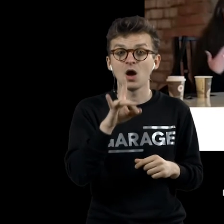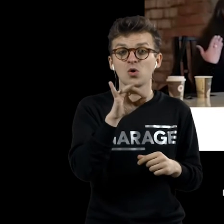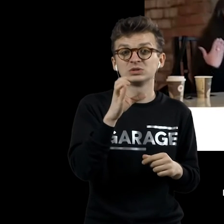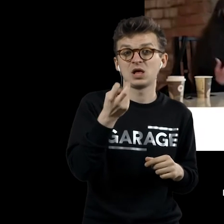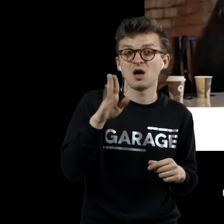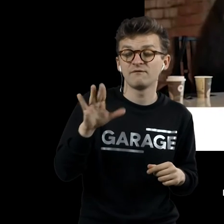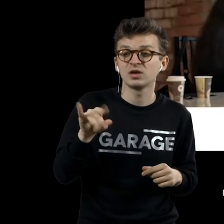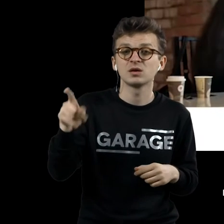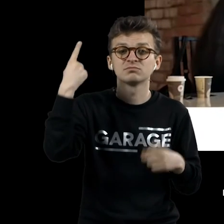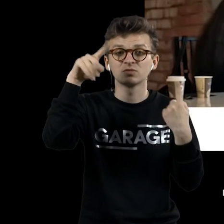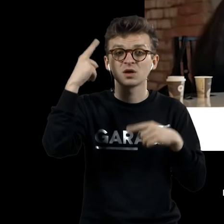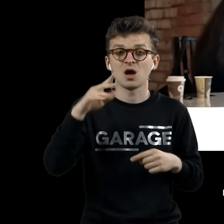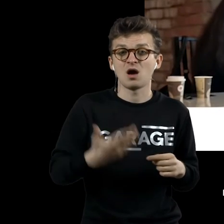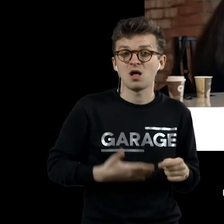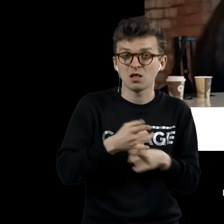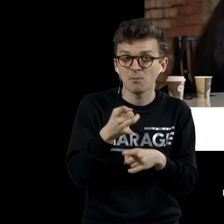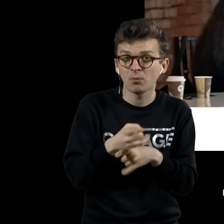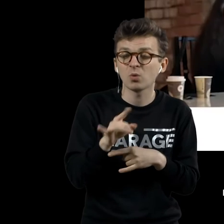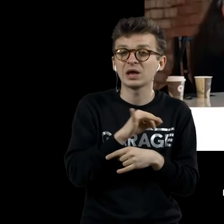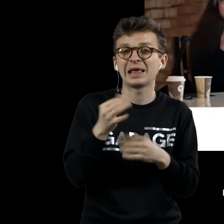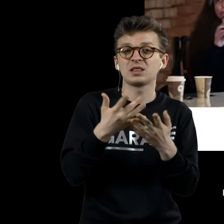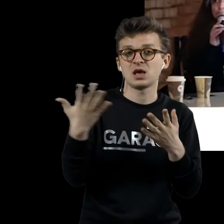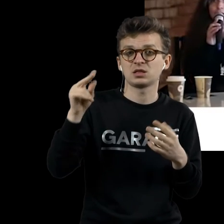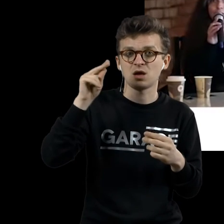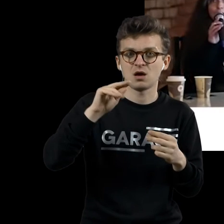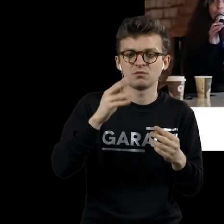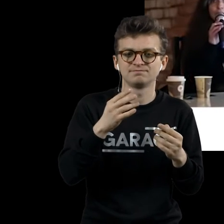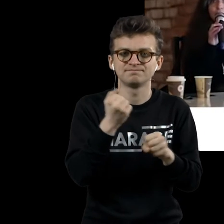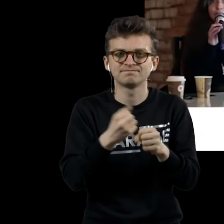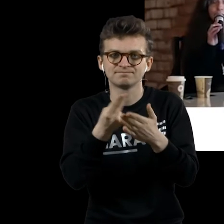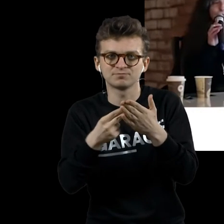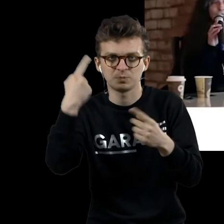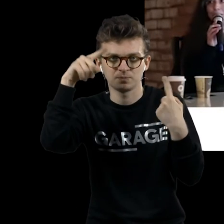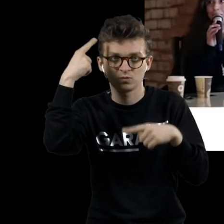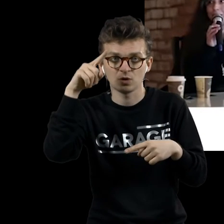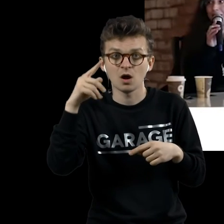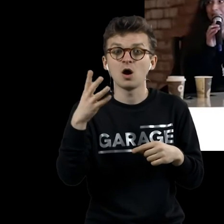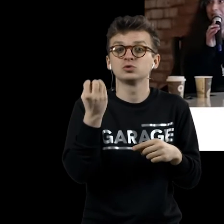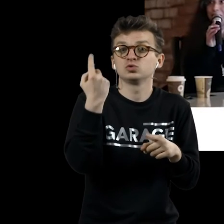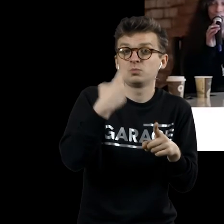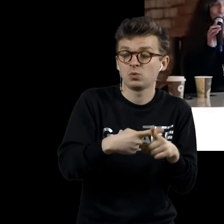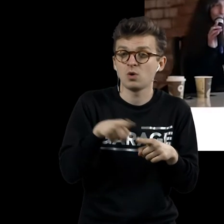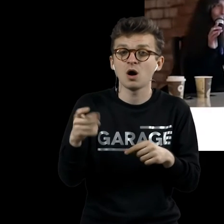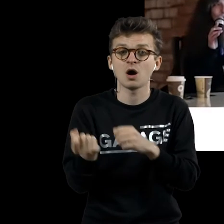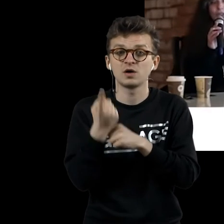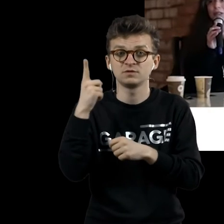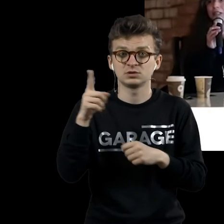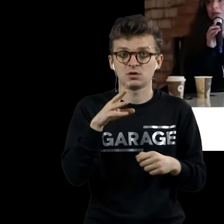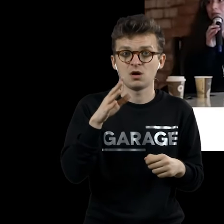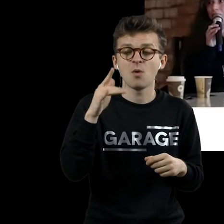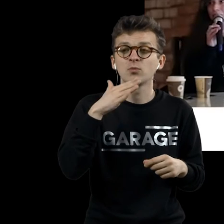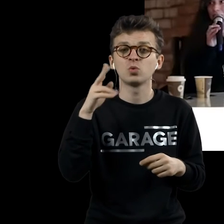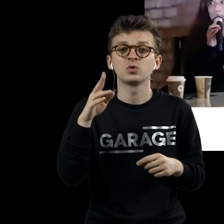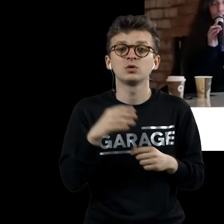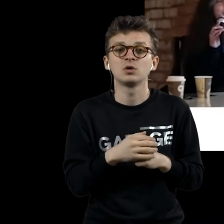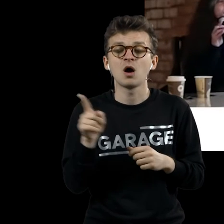Россельяви сочиняет каламбуры и сочиняет некоторые работы. Более того, она оказывается моделью для вот таких